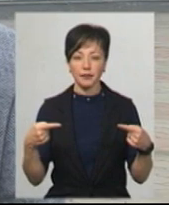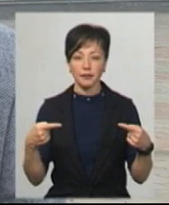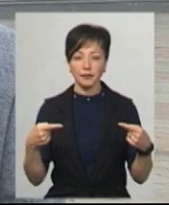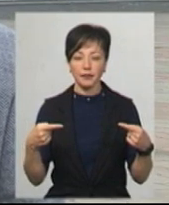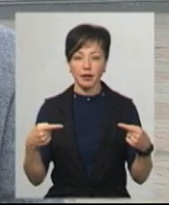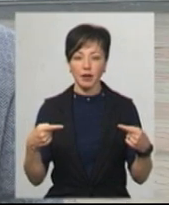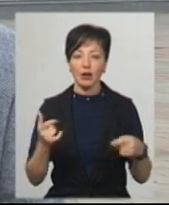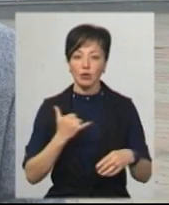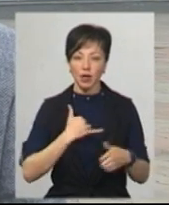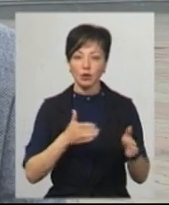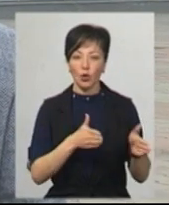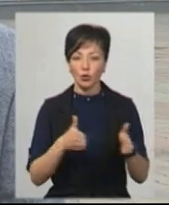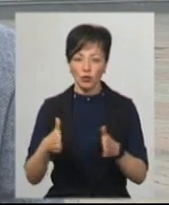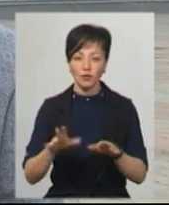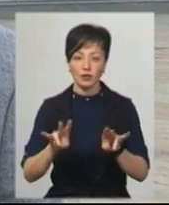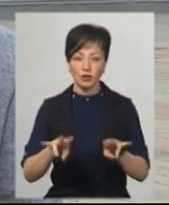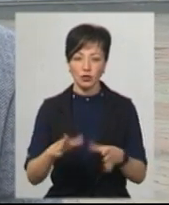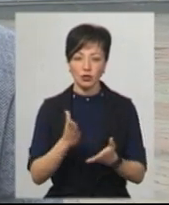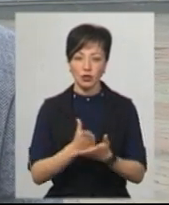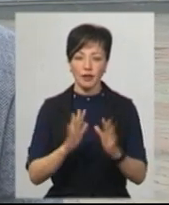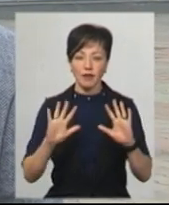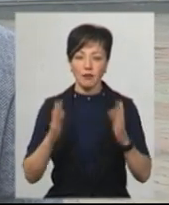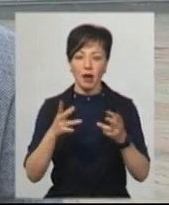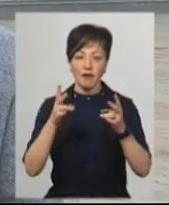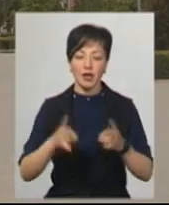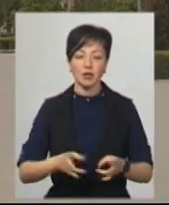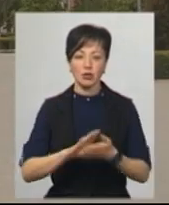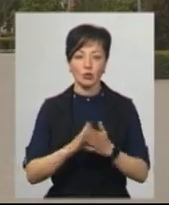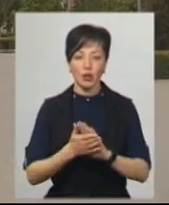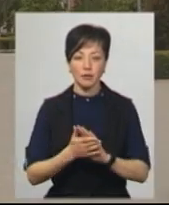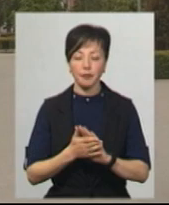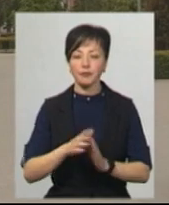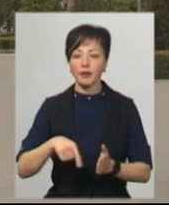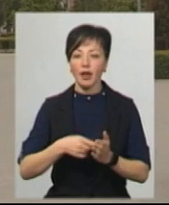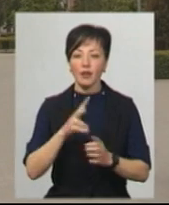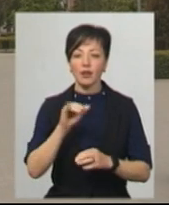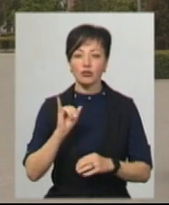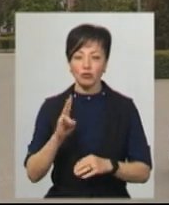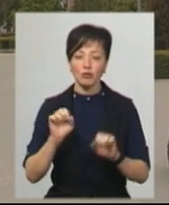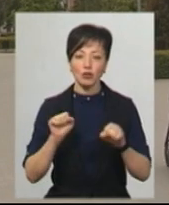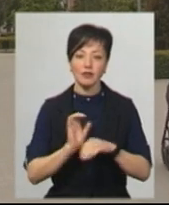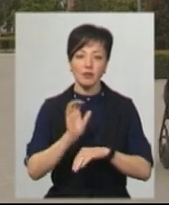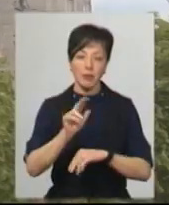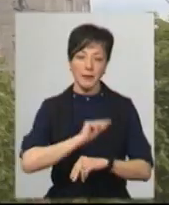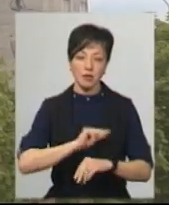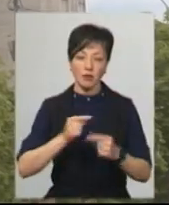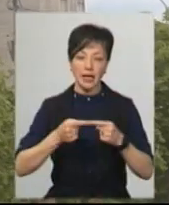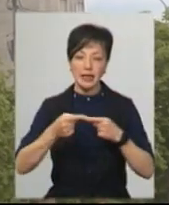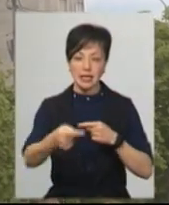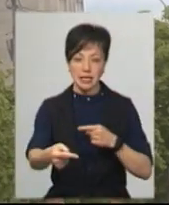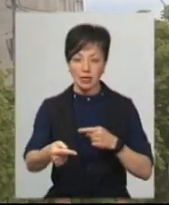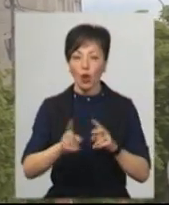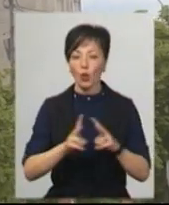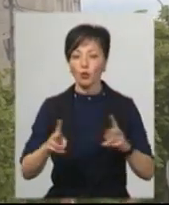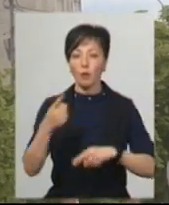Він нас готовий, лежить на випадок критичної ситуації. У Натішині тих, кого можна було відправили працювати дистанційно.